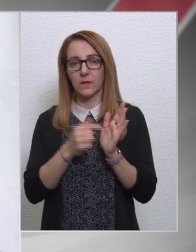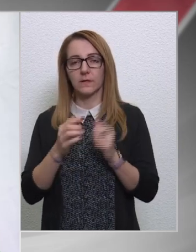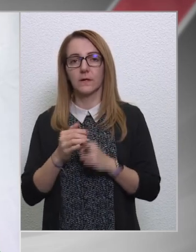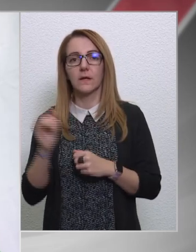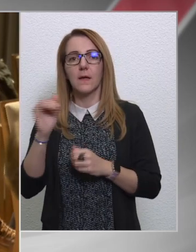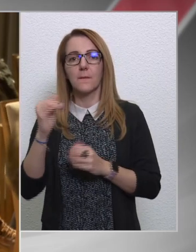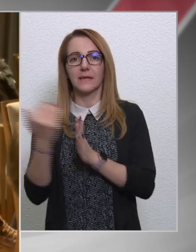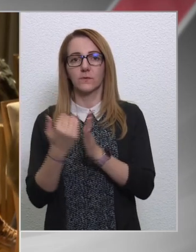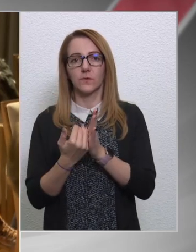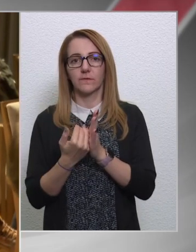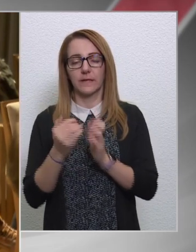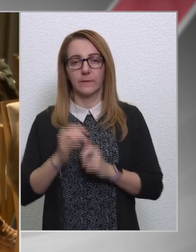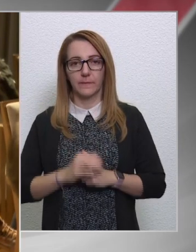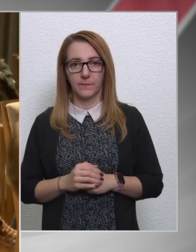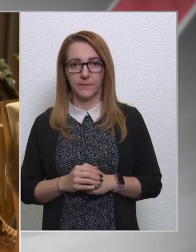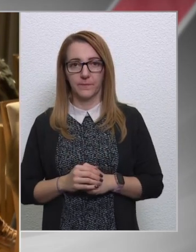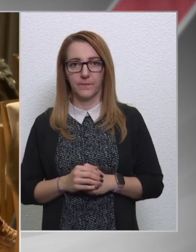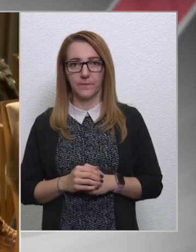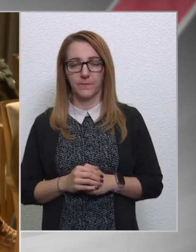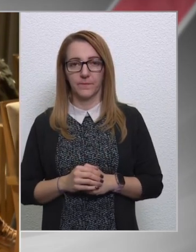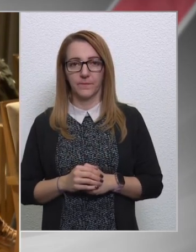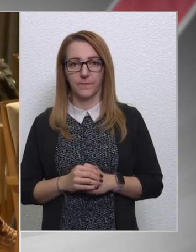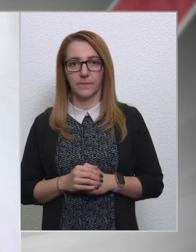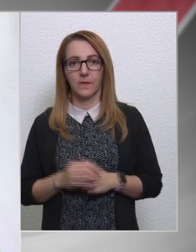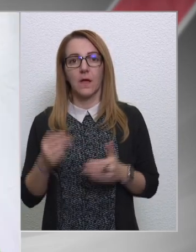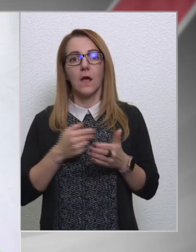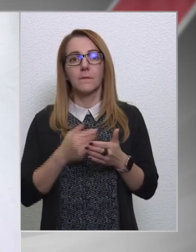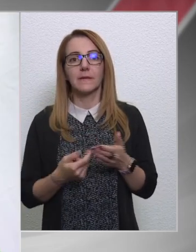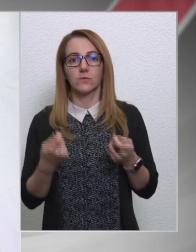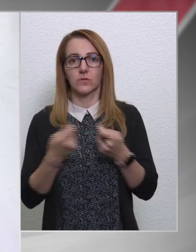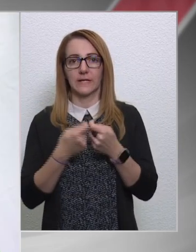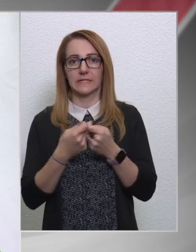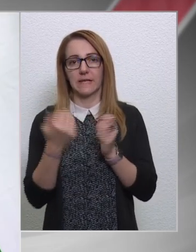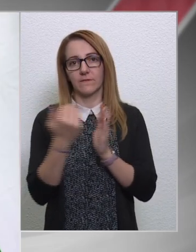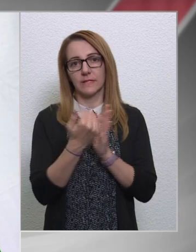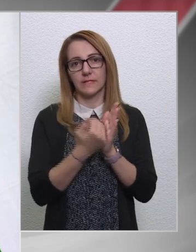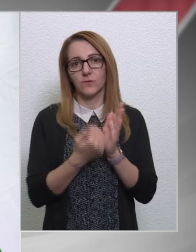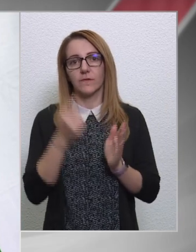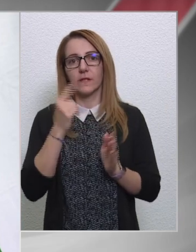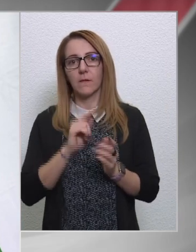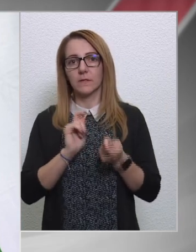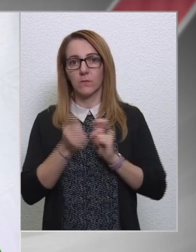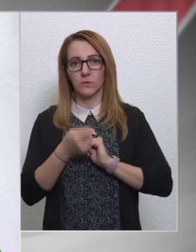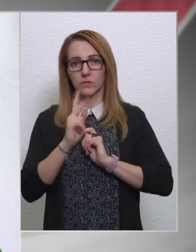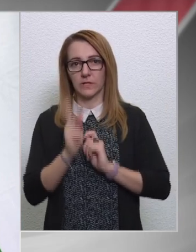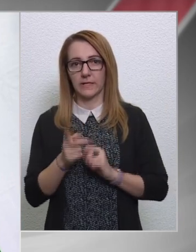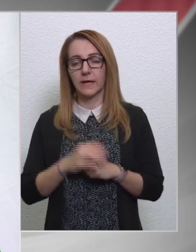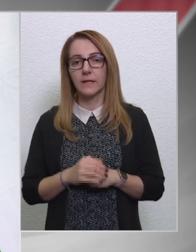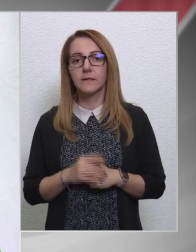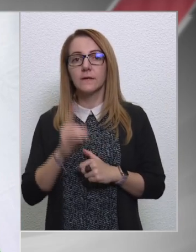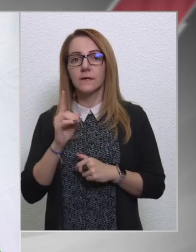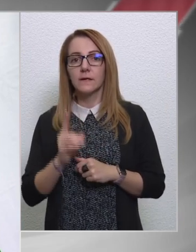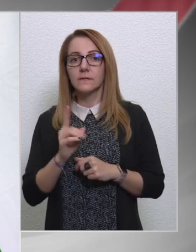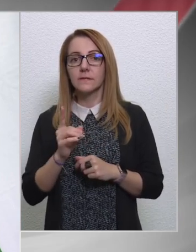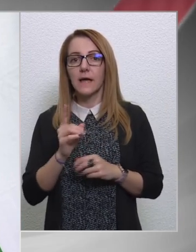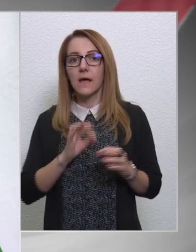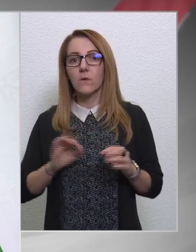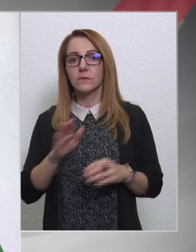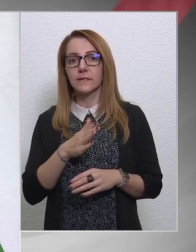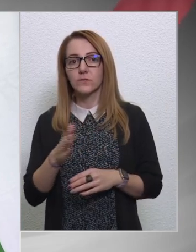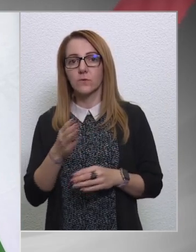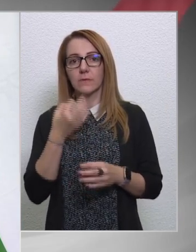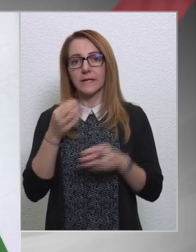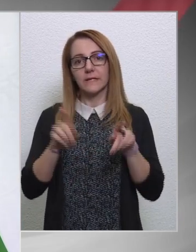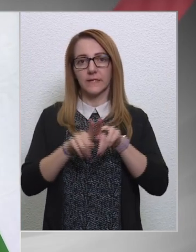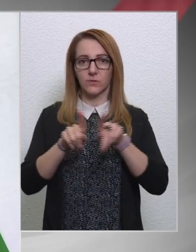melyik törvény? A bírósági szervezeti törvény az, amit módosítani kell, de az összes többi